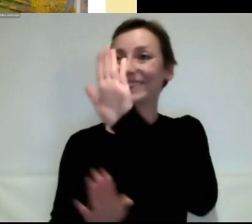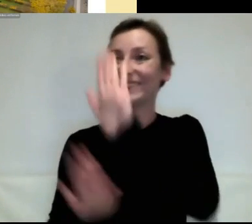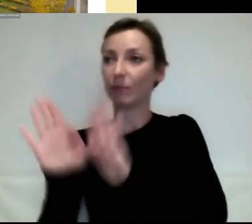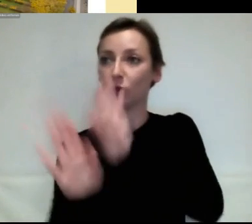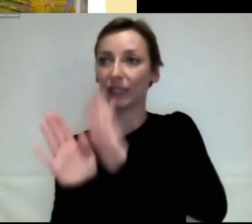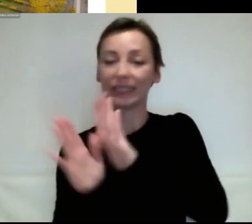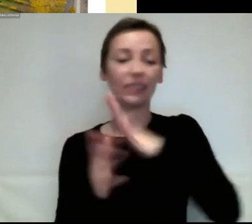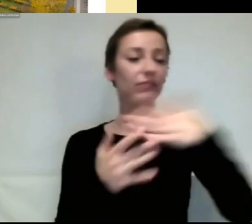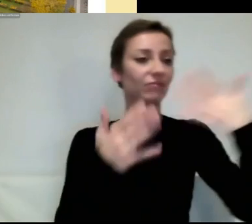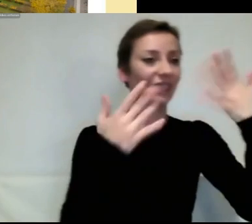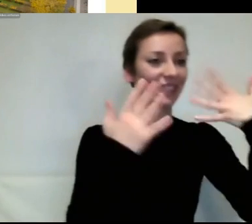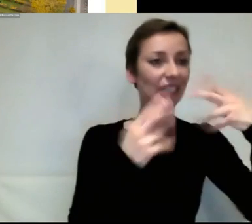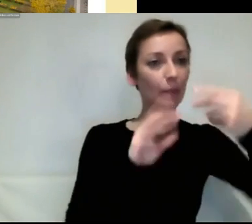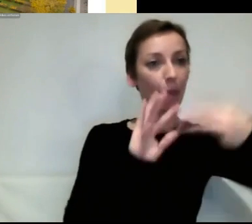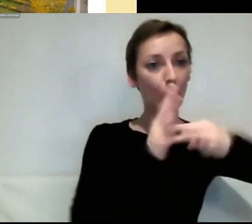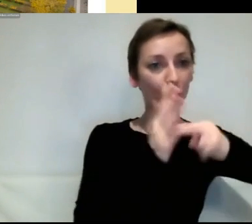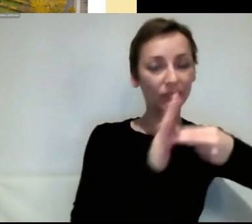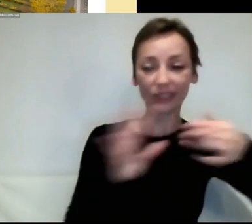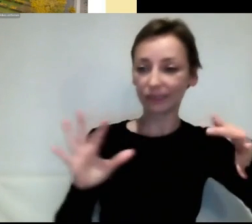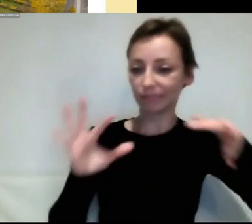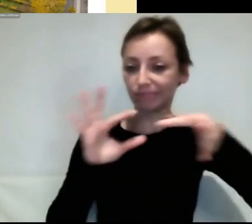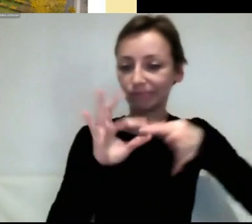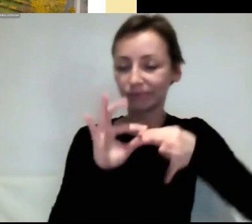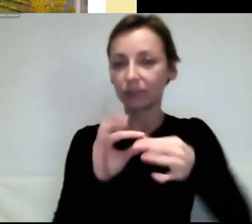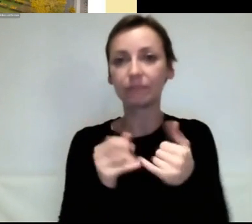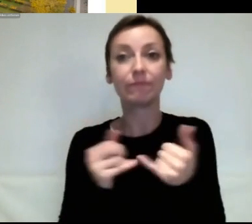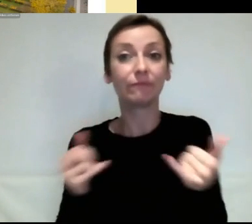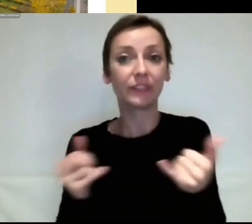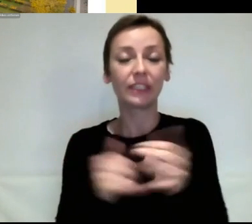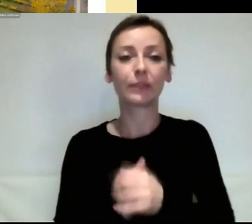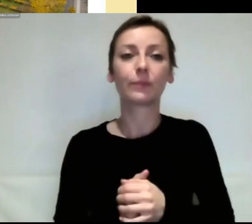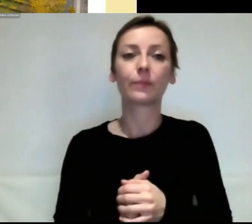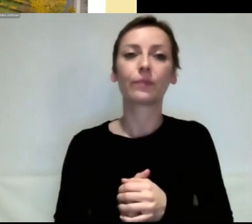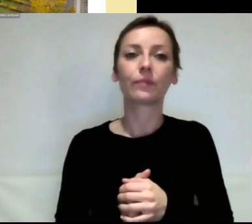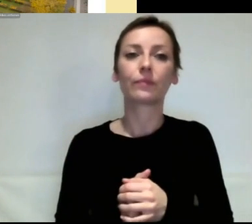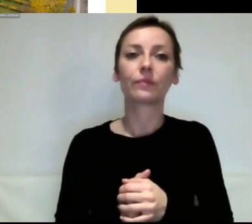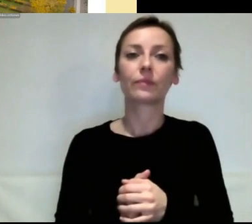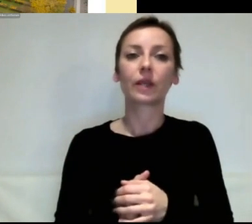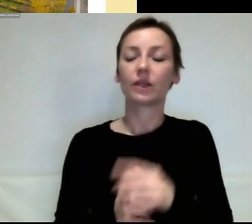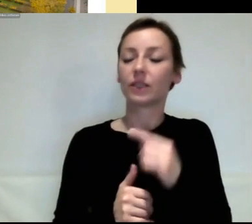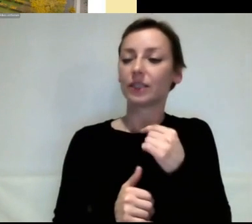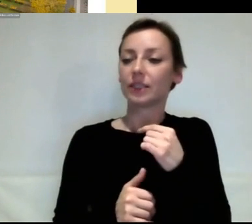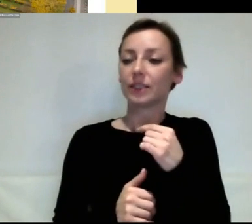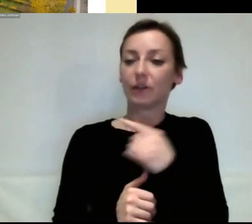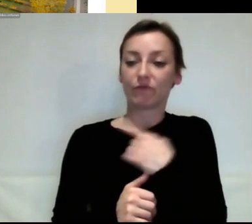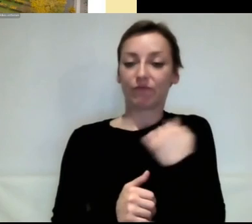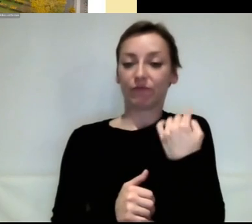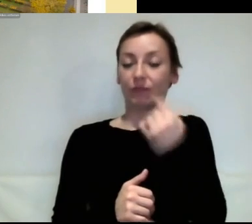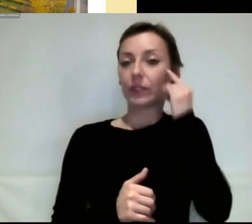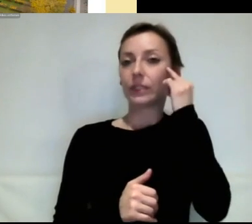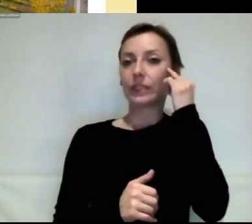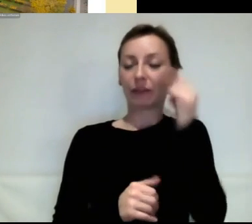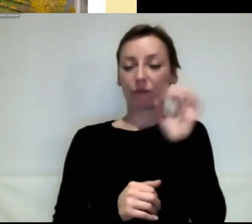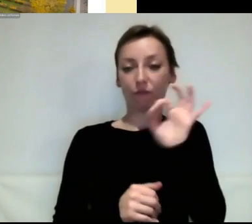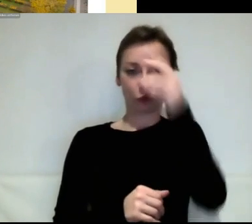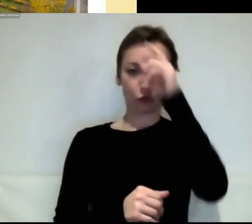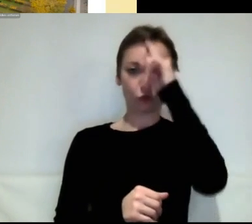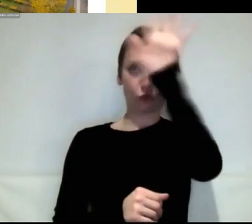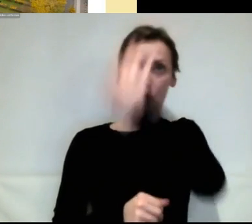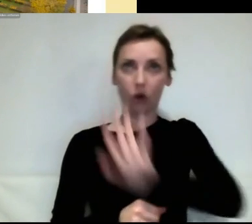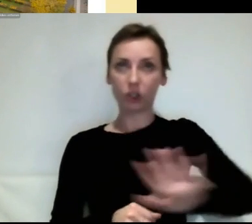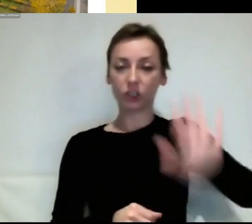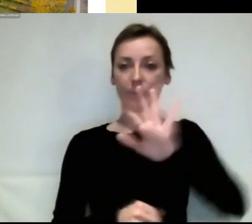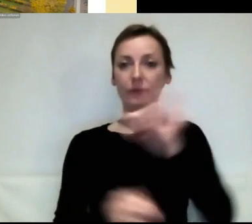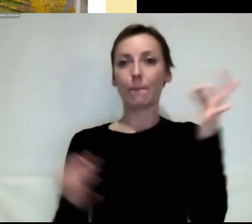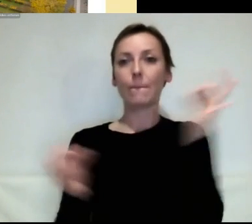gesagt, wir sind überzeugt, dass es einen BürgerInnenrat zur Klimapolitik für Deutschland braucht, weil wir damit